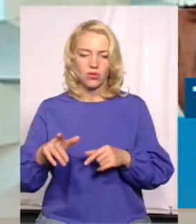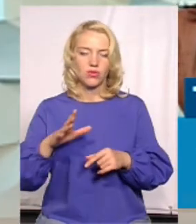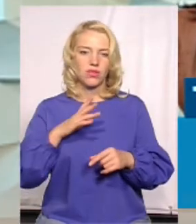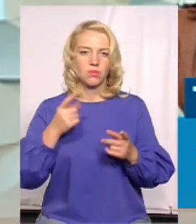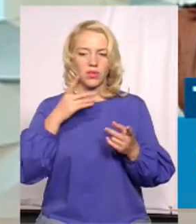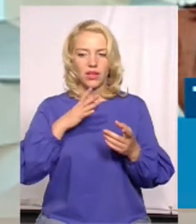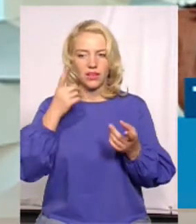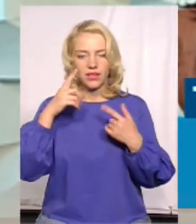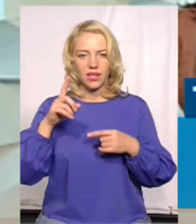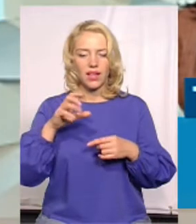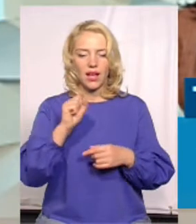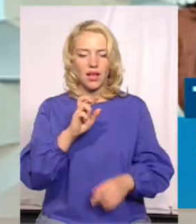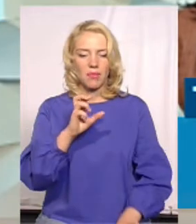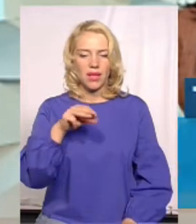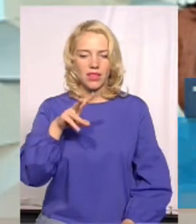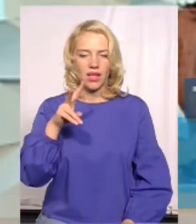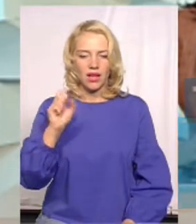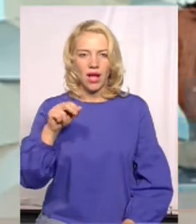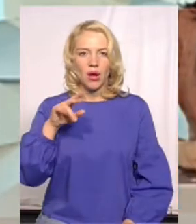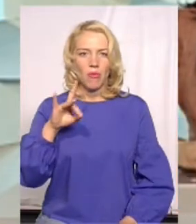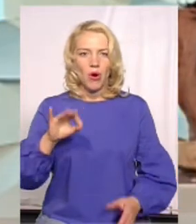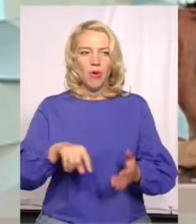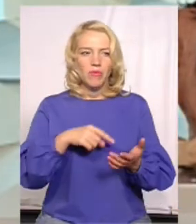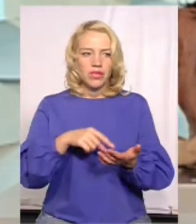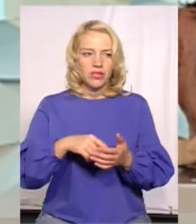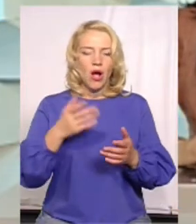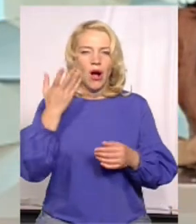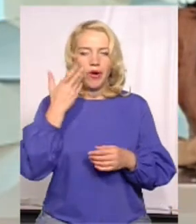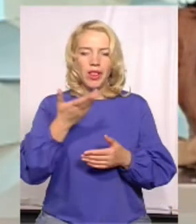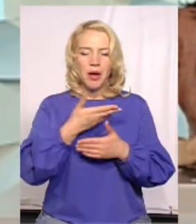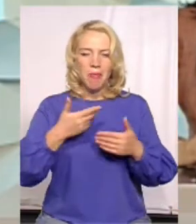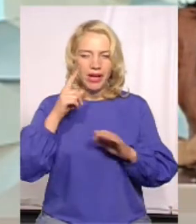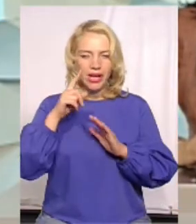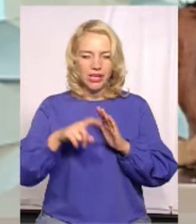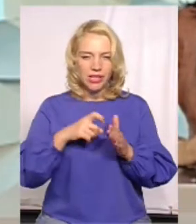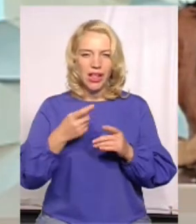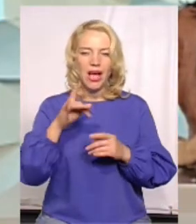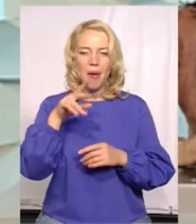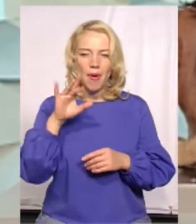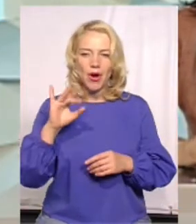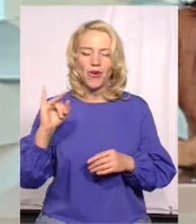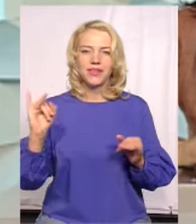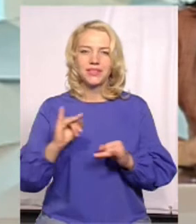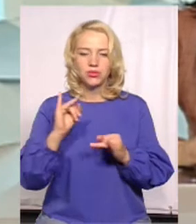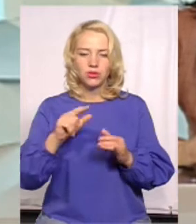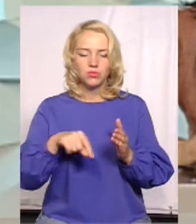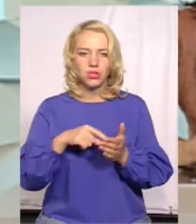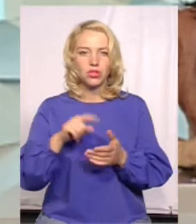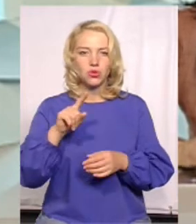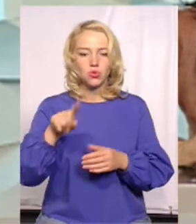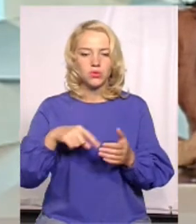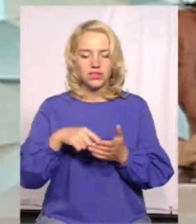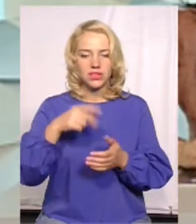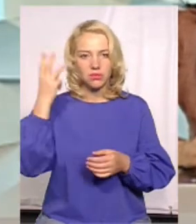про місто, але без того, як дізналися, факт дуже цікавий з історією міста від Сергія Ісюніна, про те, що у місті